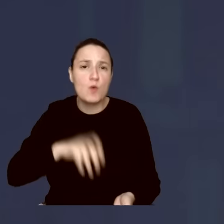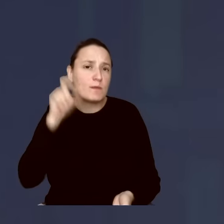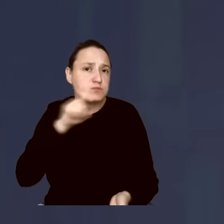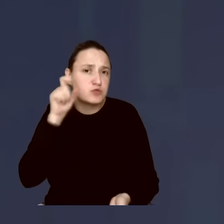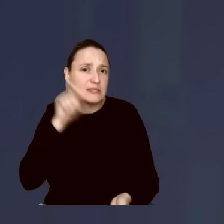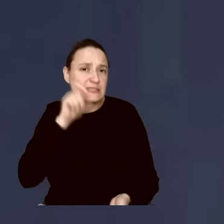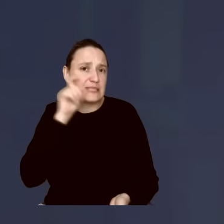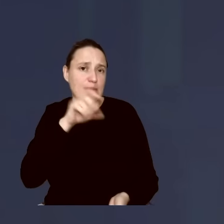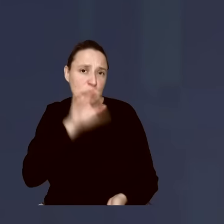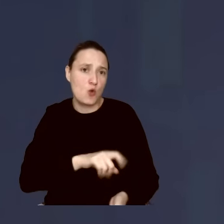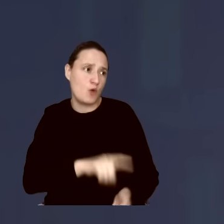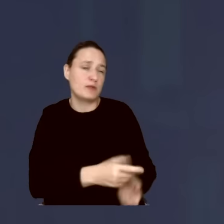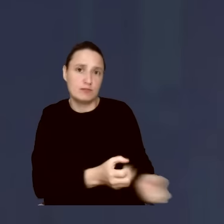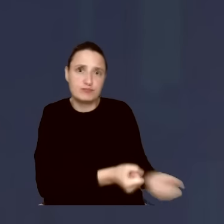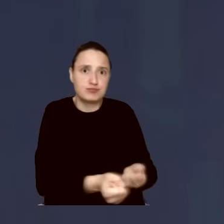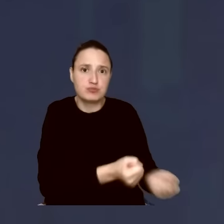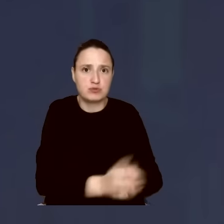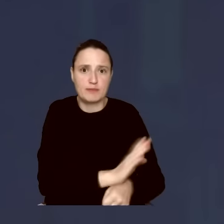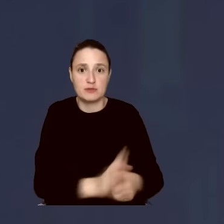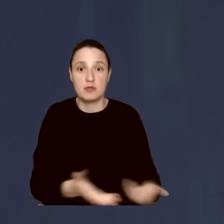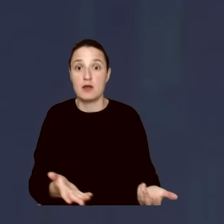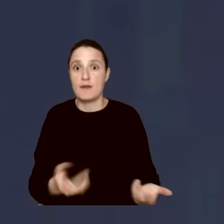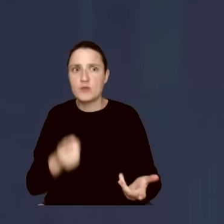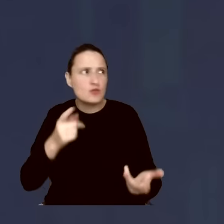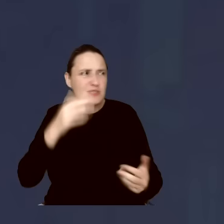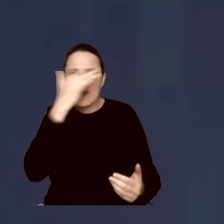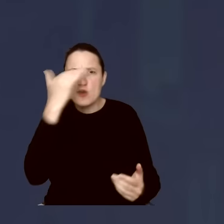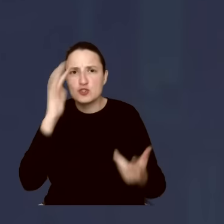Tylko, proszę Państwa, my mamy do czynienia po prostu z ideologicznymi szaleńcami.